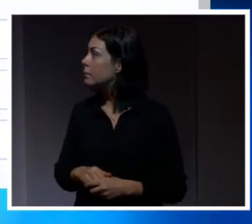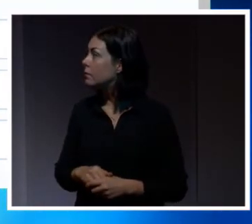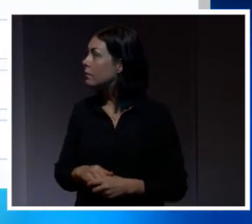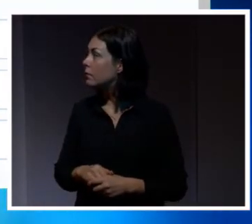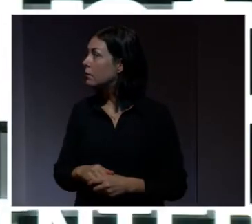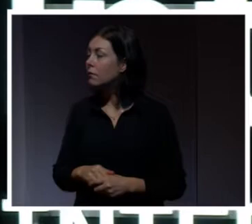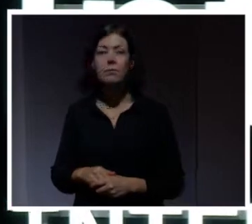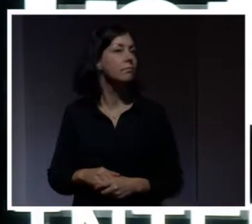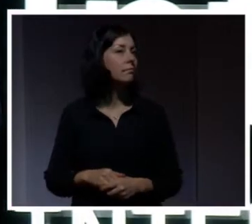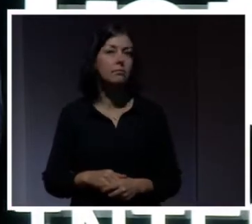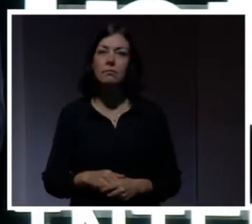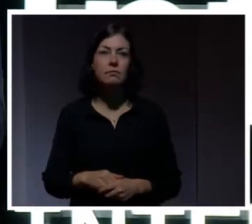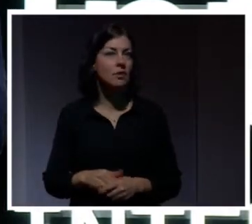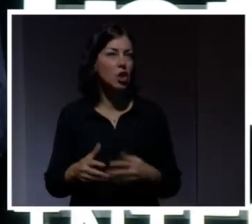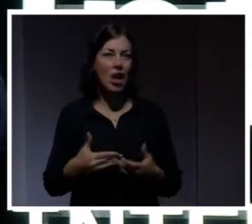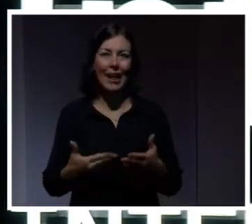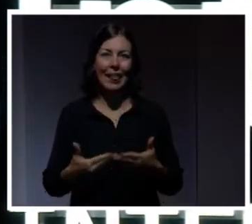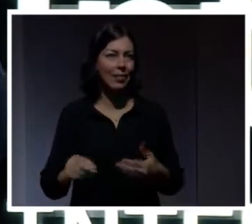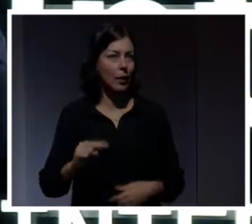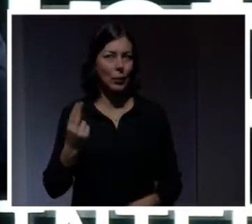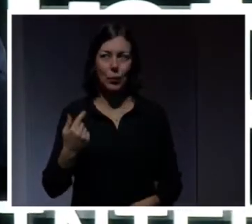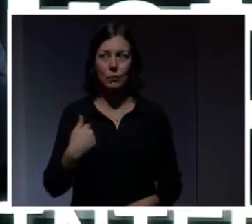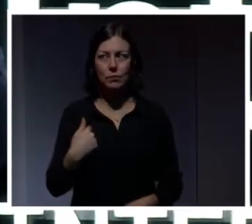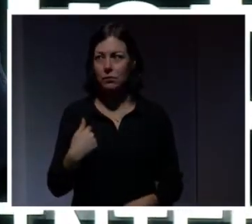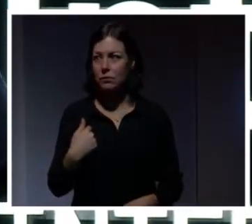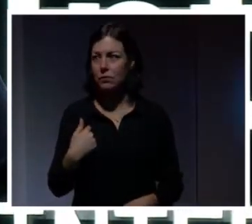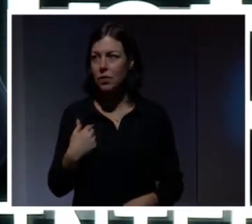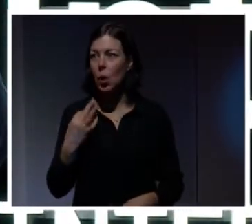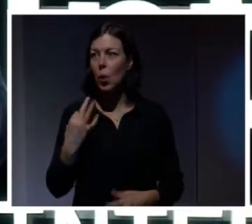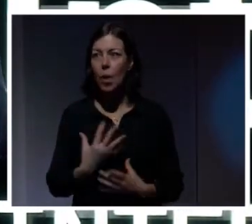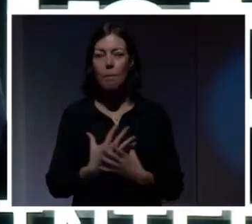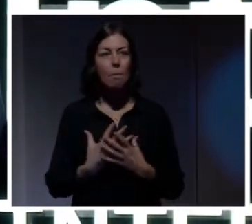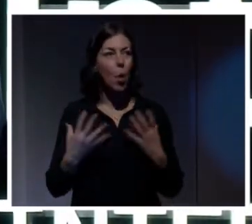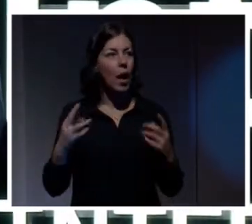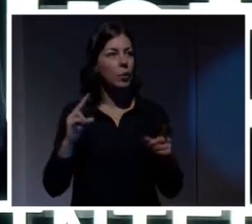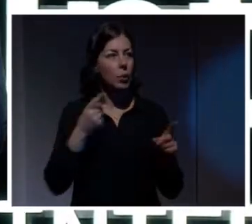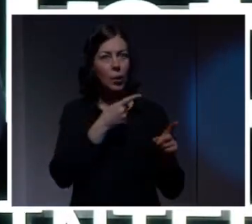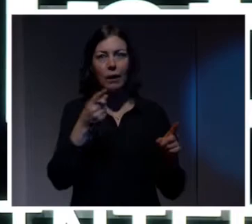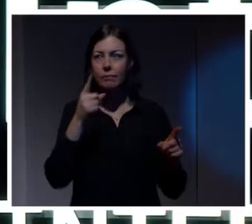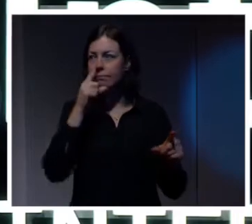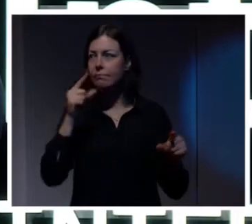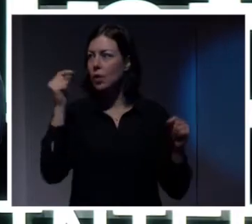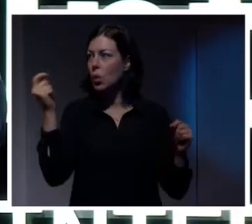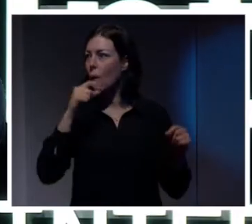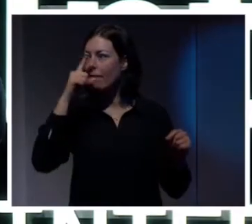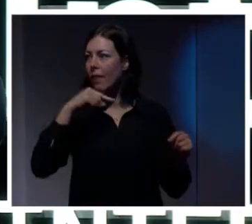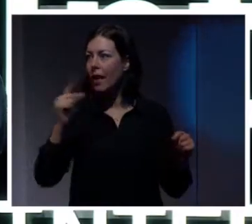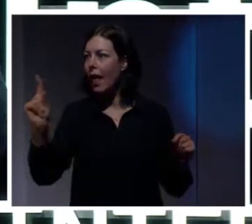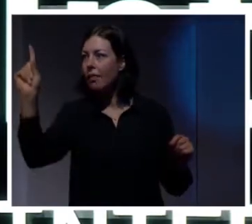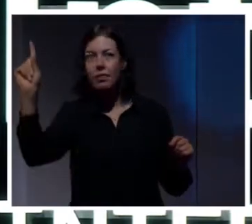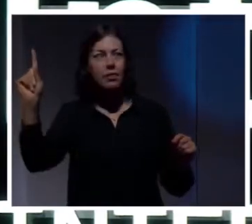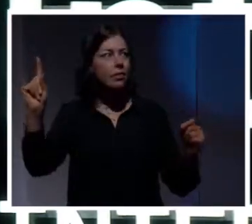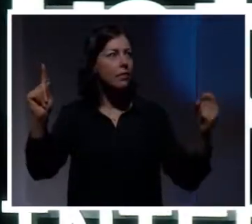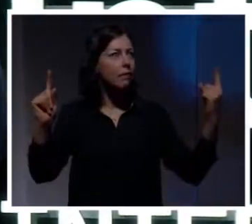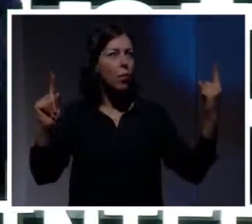Det gör jag inte nu. Hur många här inne var det som såg att någonting var fel? En. Två.